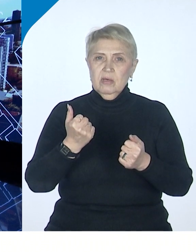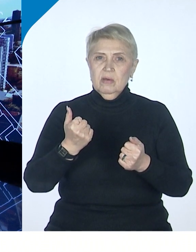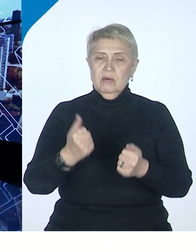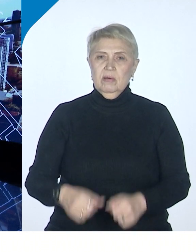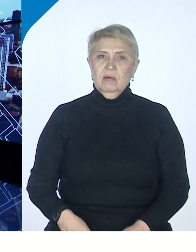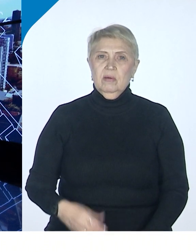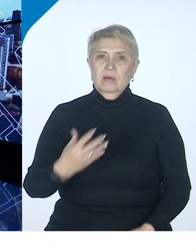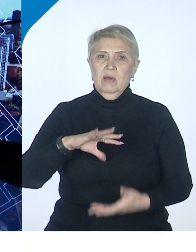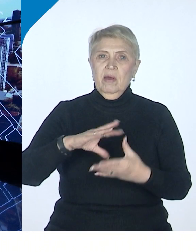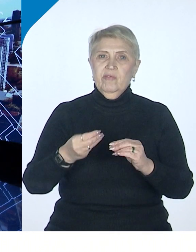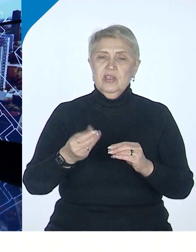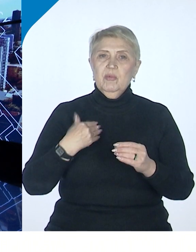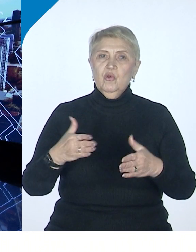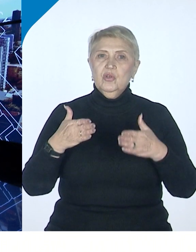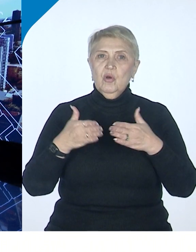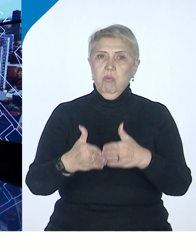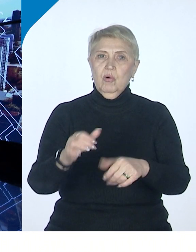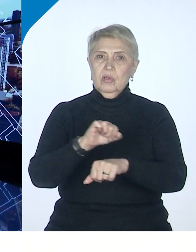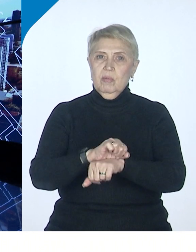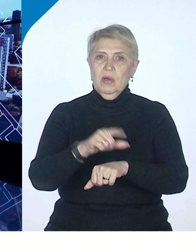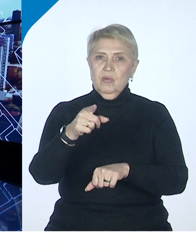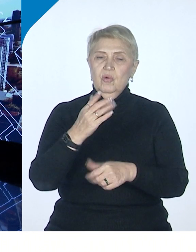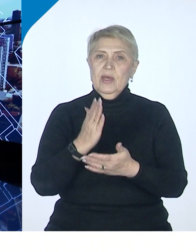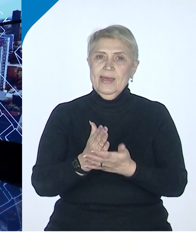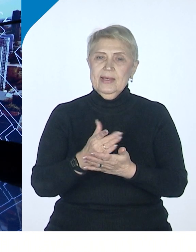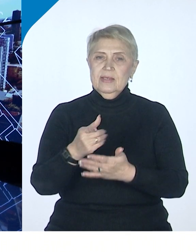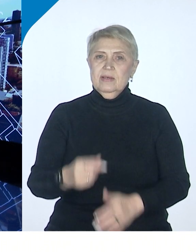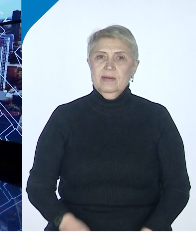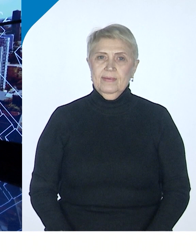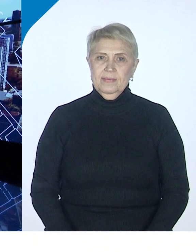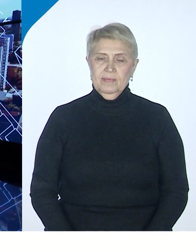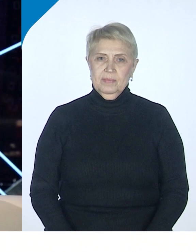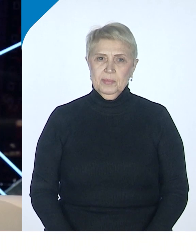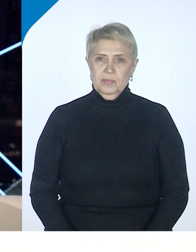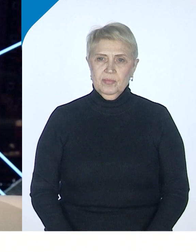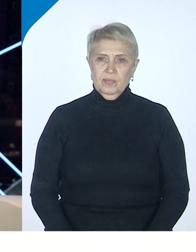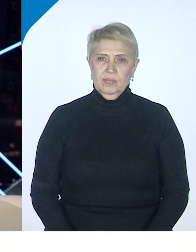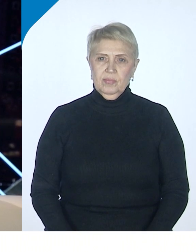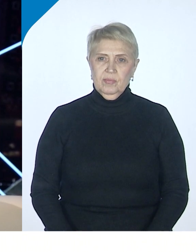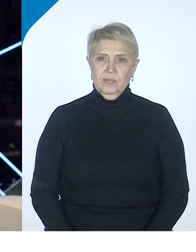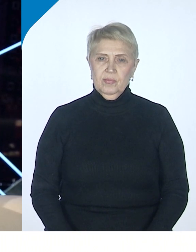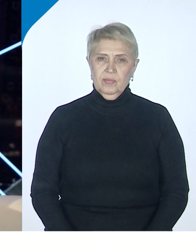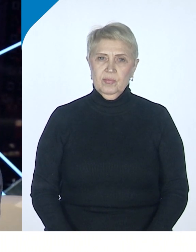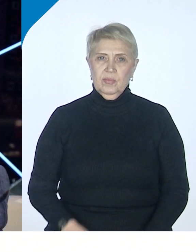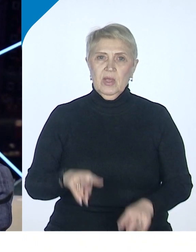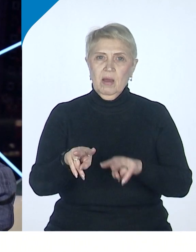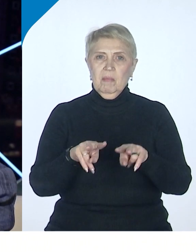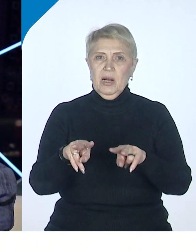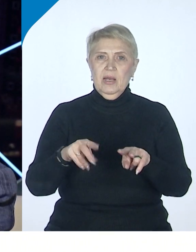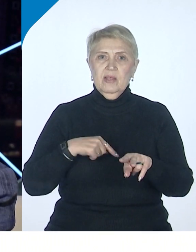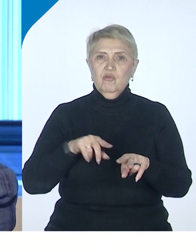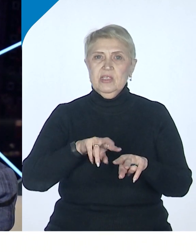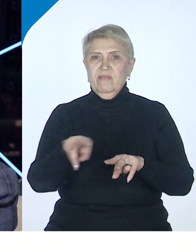всеми портами, но зато он имеет как бы параллельные ветки.